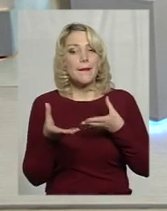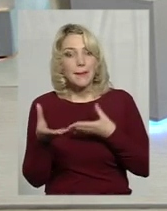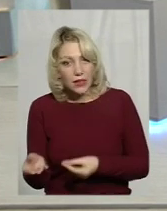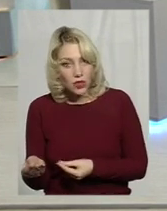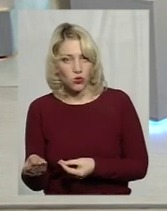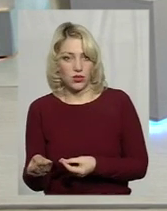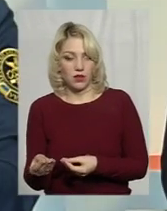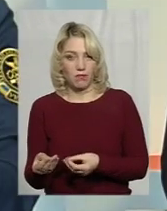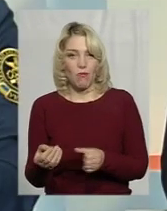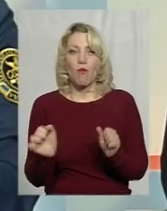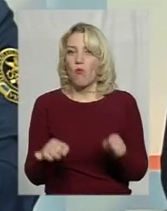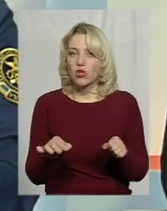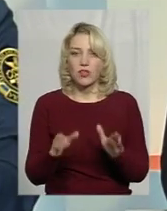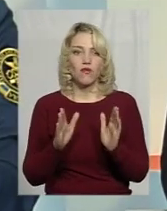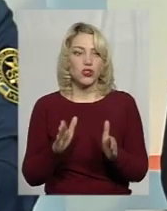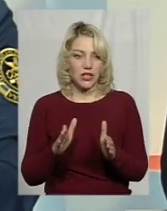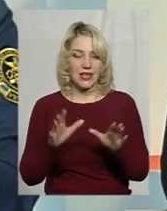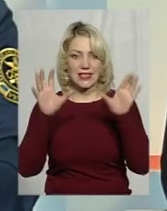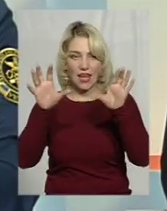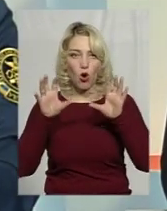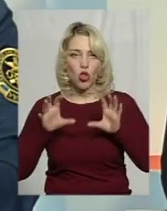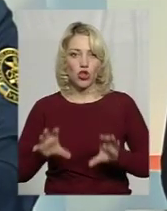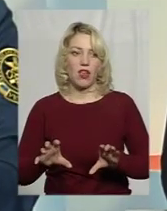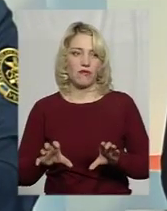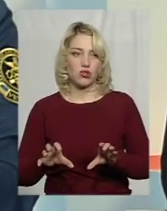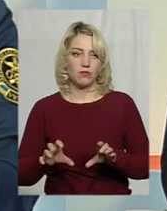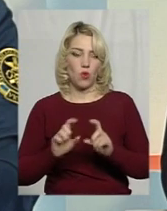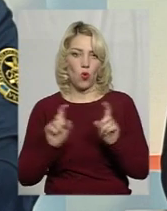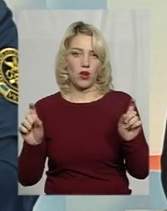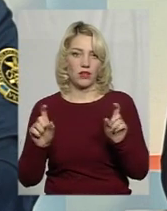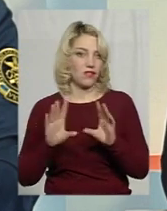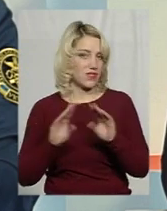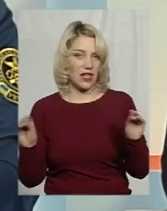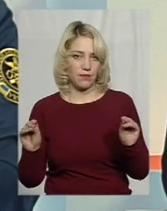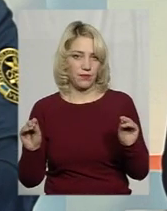Вплинути, можливо, тільки законодавчим органом. Все.